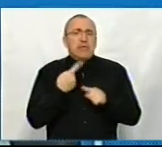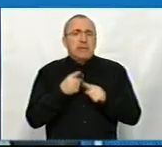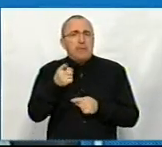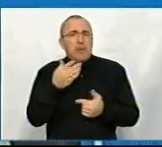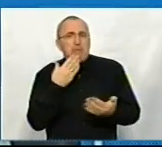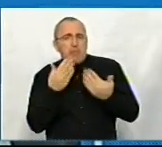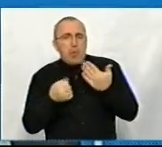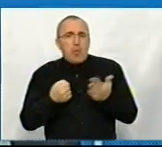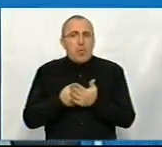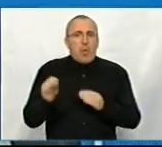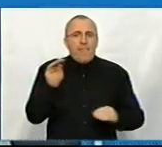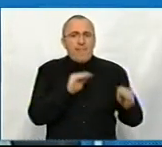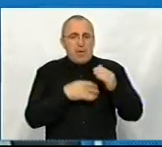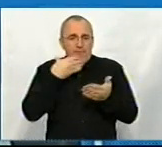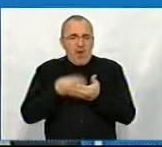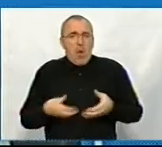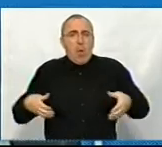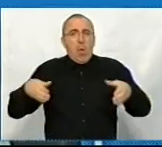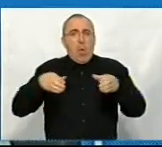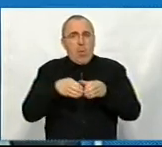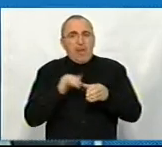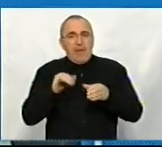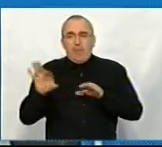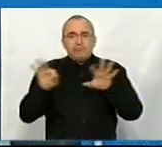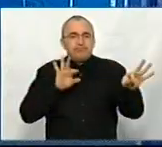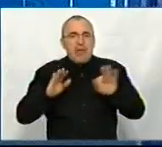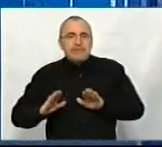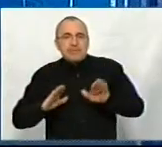підходили до формування власної команди і обирали заступників?